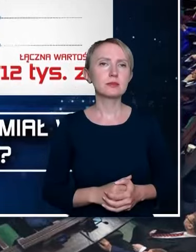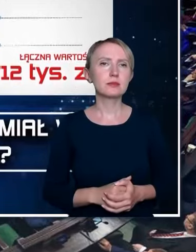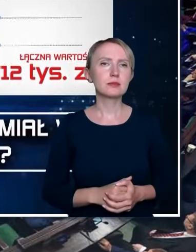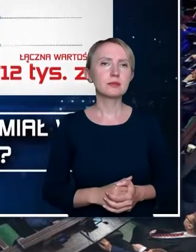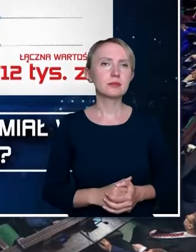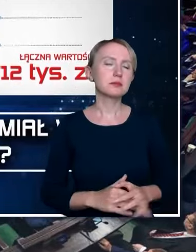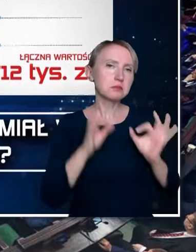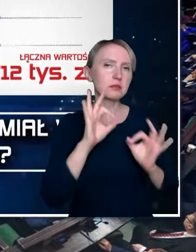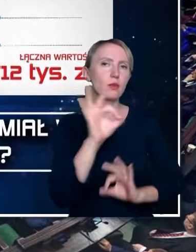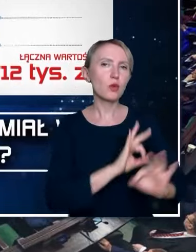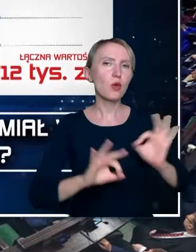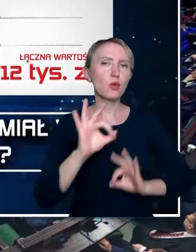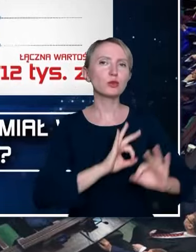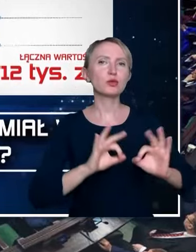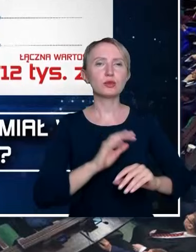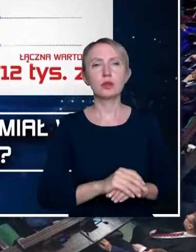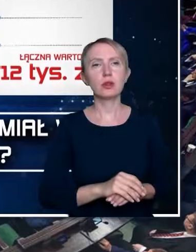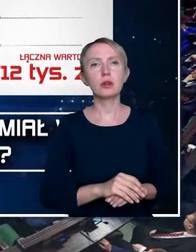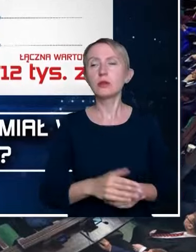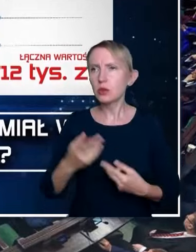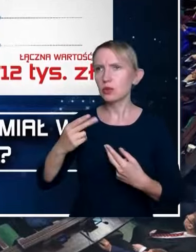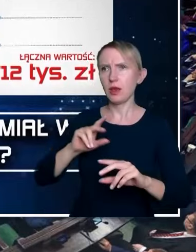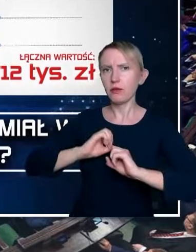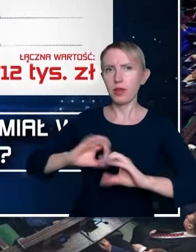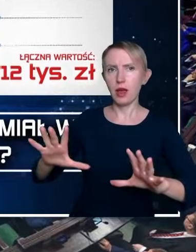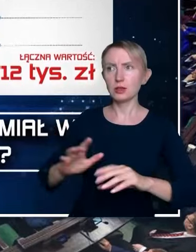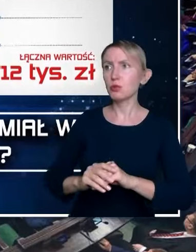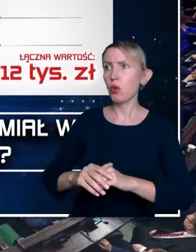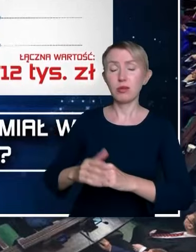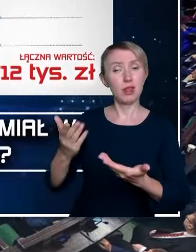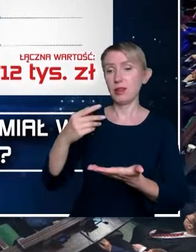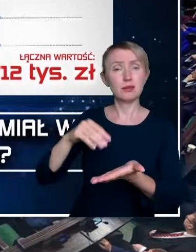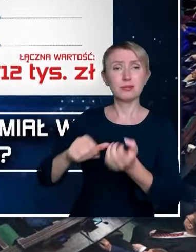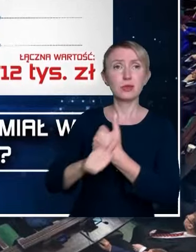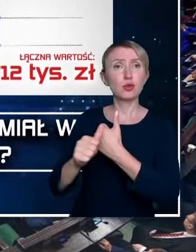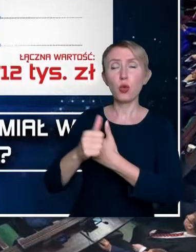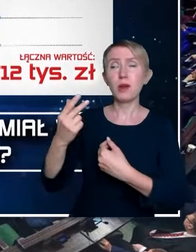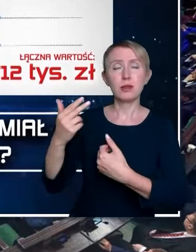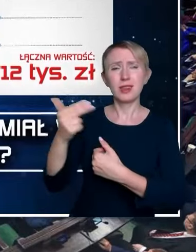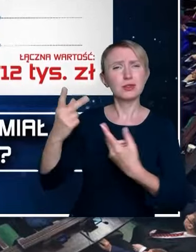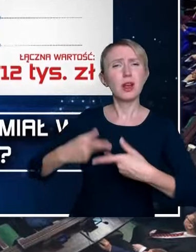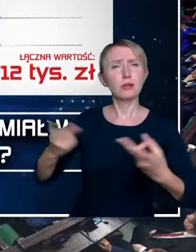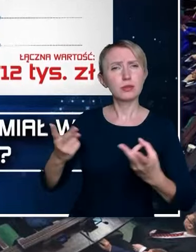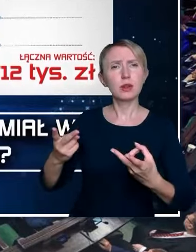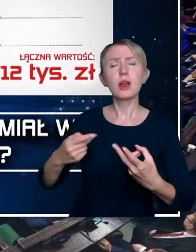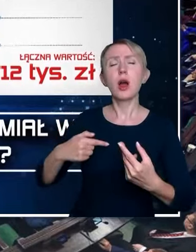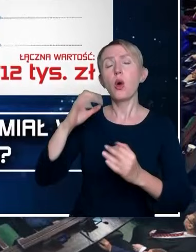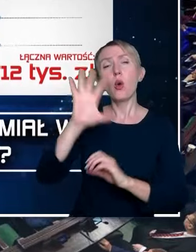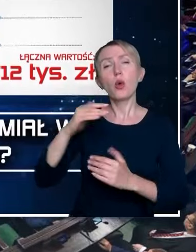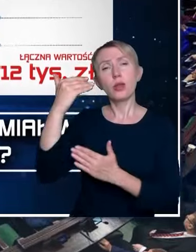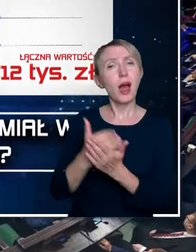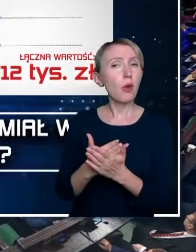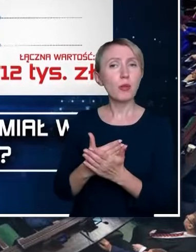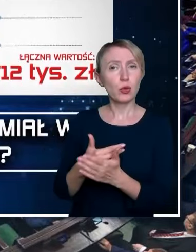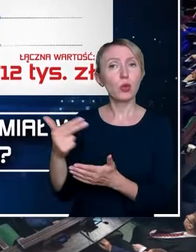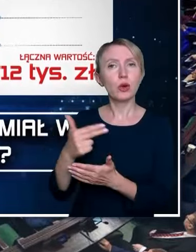oszczędzać jednocześnie im wesprzeć? To niech się obroni, bo z materiału, który był przedstawiony w niedzielę, oglądałem program pana redaktora, szczerze